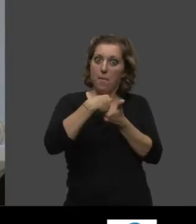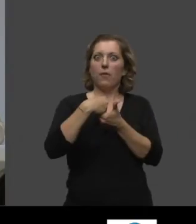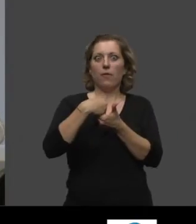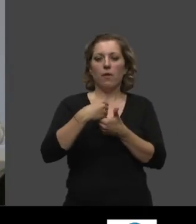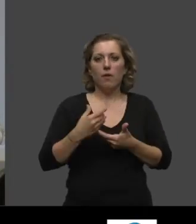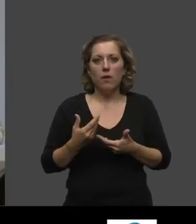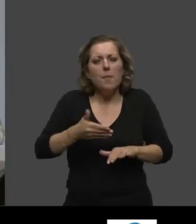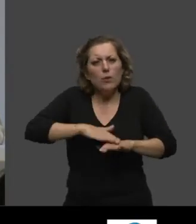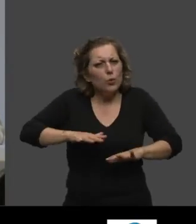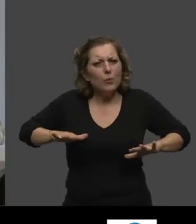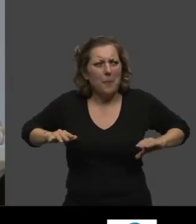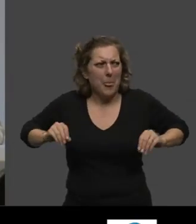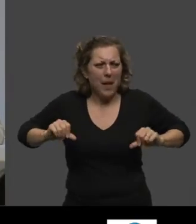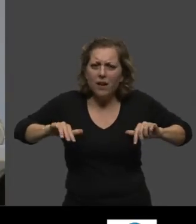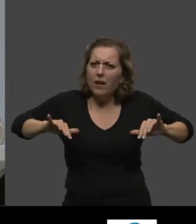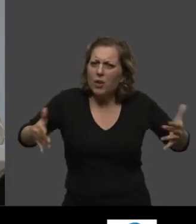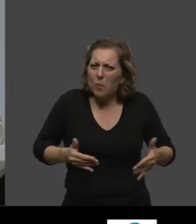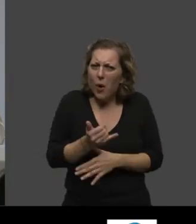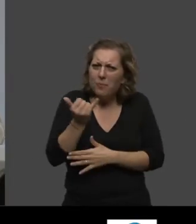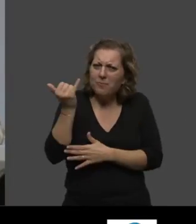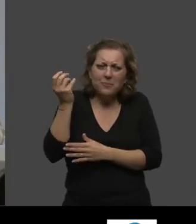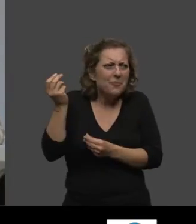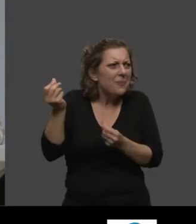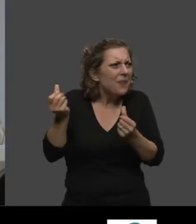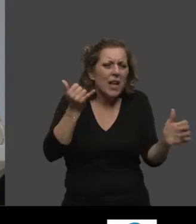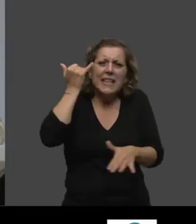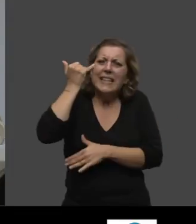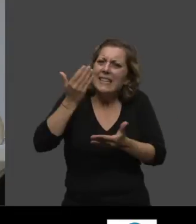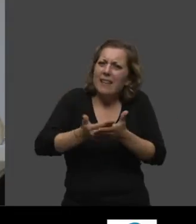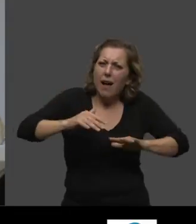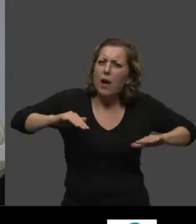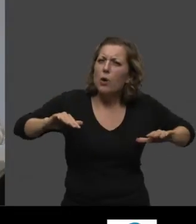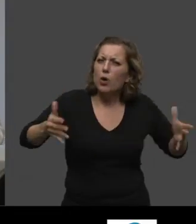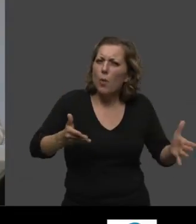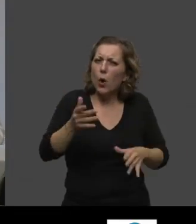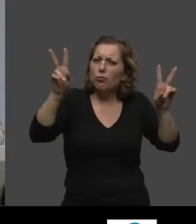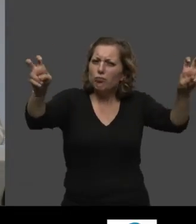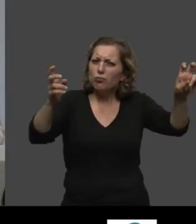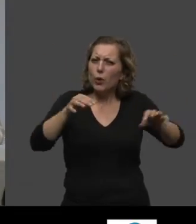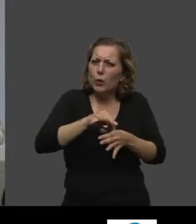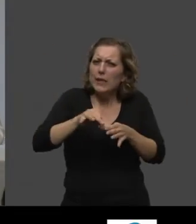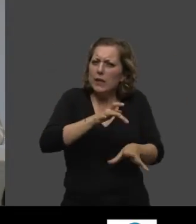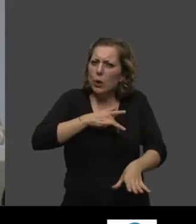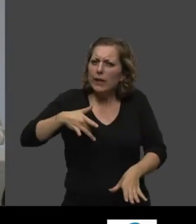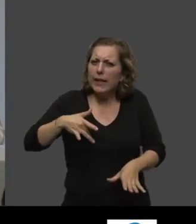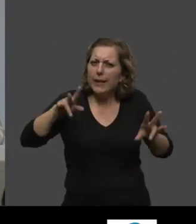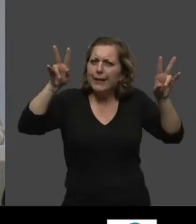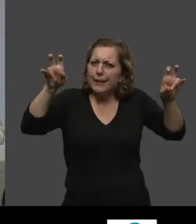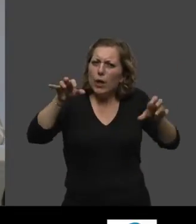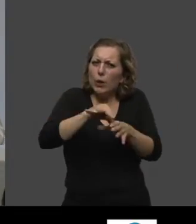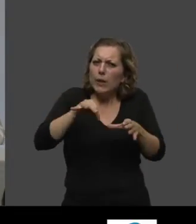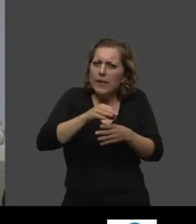tout ça, finalement, vous est venu, cette vision de cette cuisine santé, de cette cuisine plaisir ?